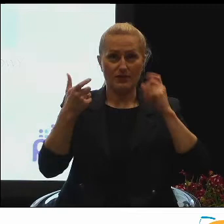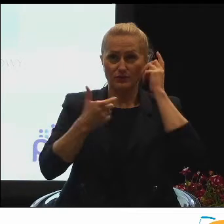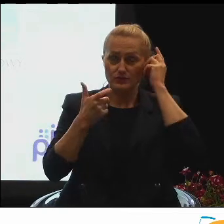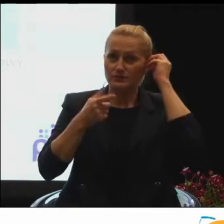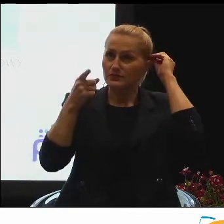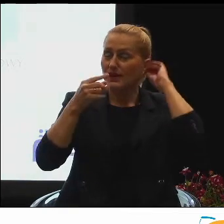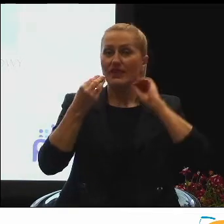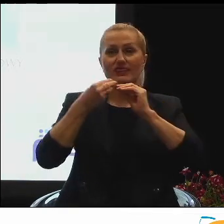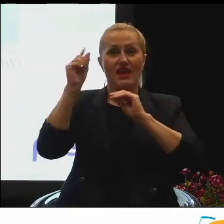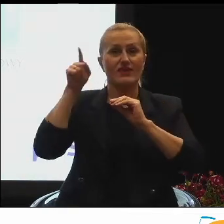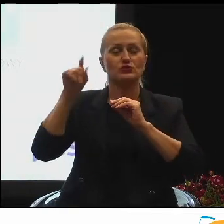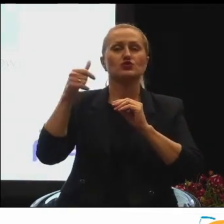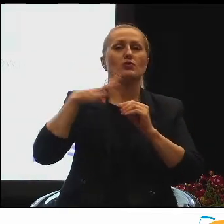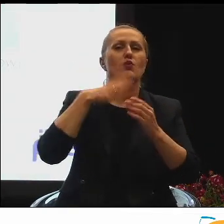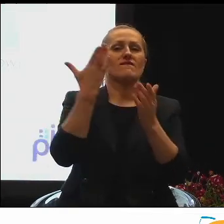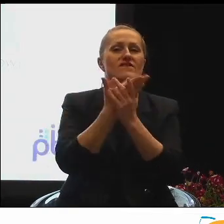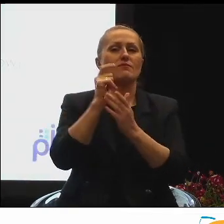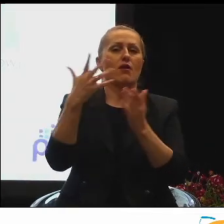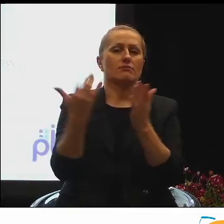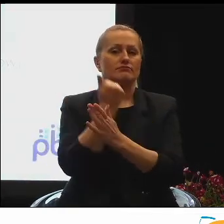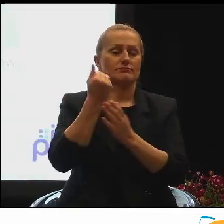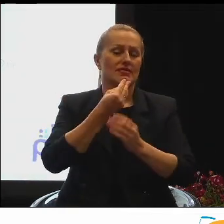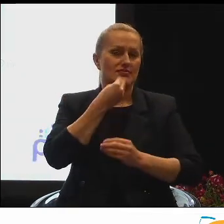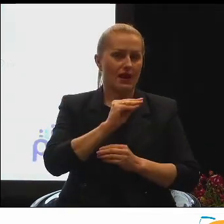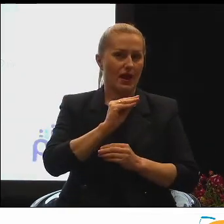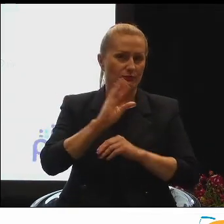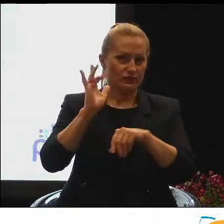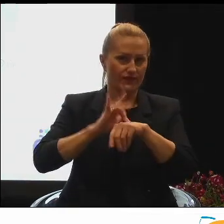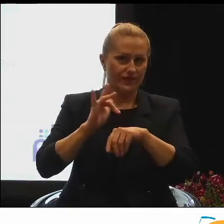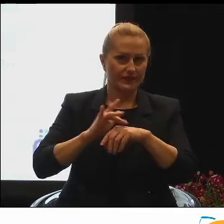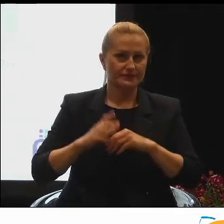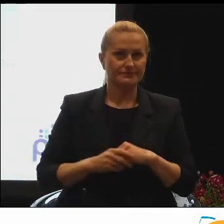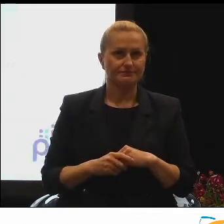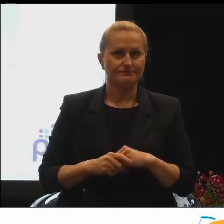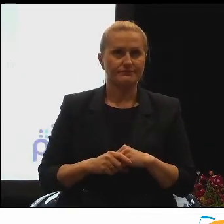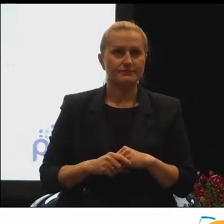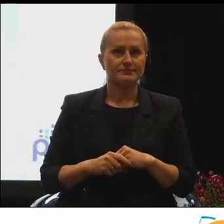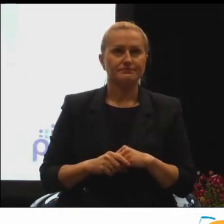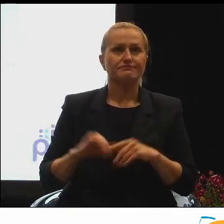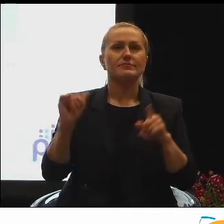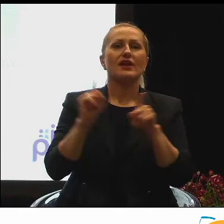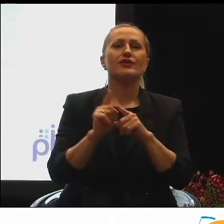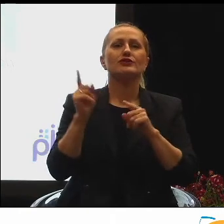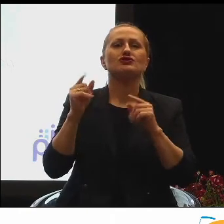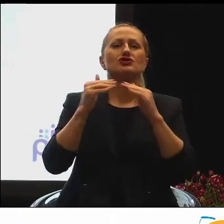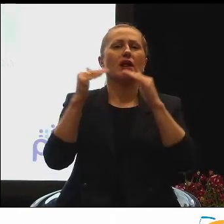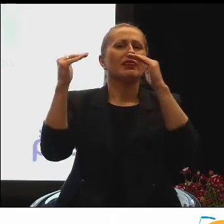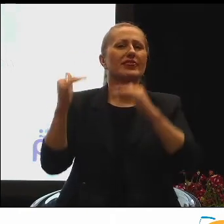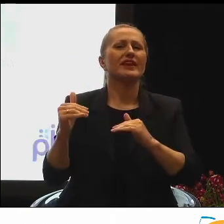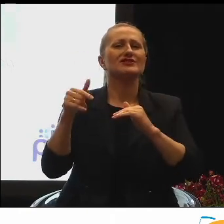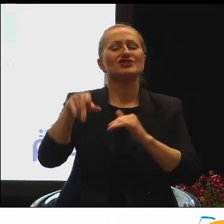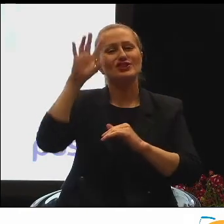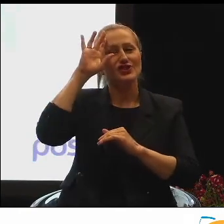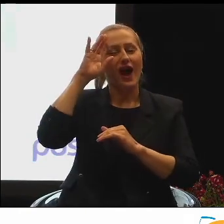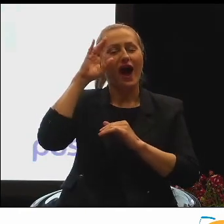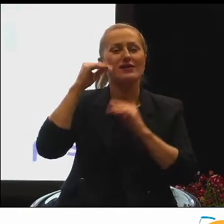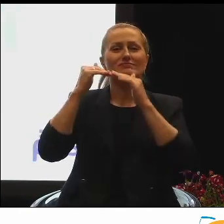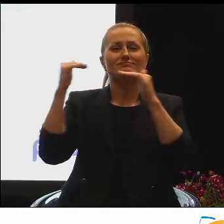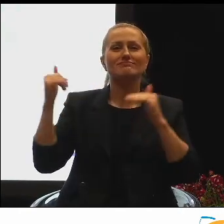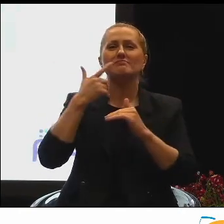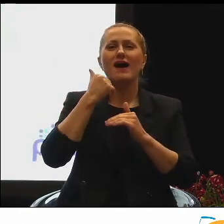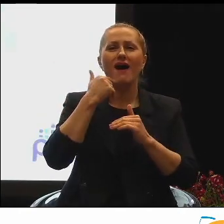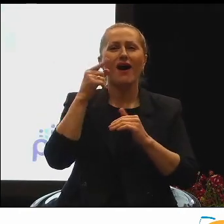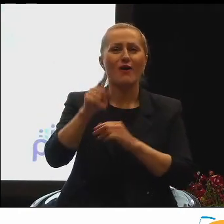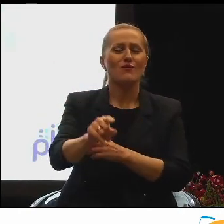wynik firmy, która osiągnęła największy, najlepszy rezultat. I z kolei te niskie, szare słupeczki to są